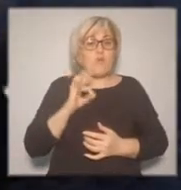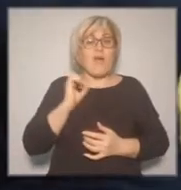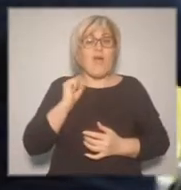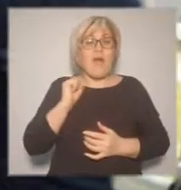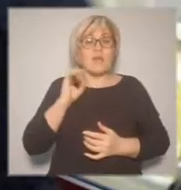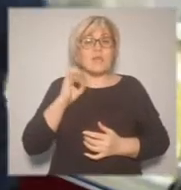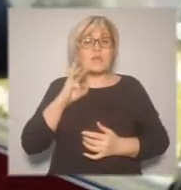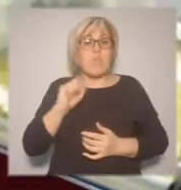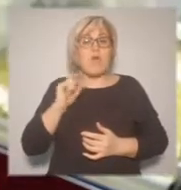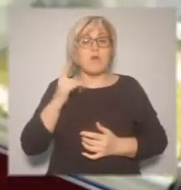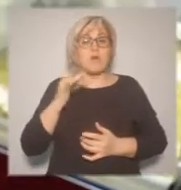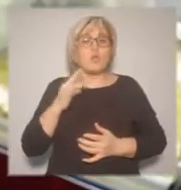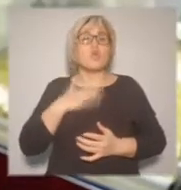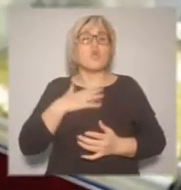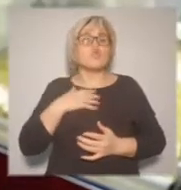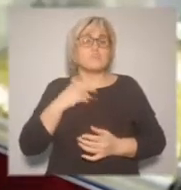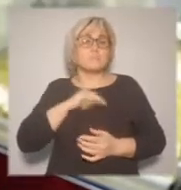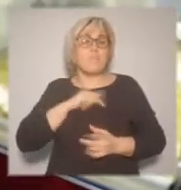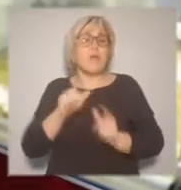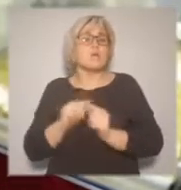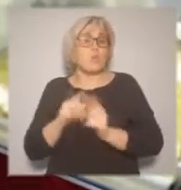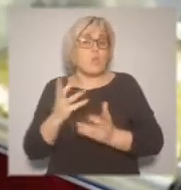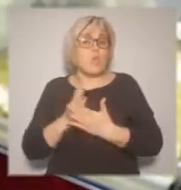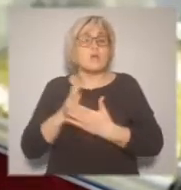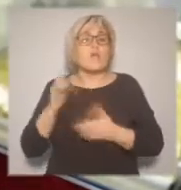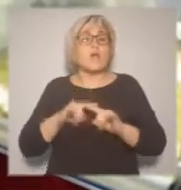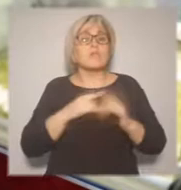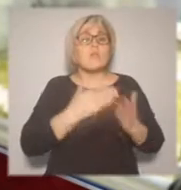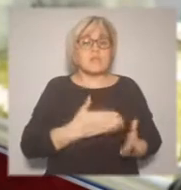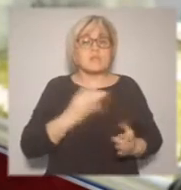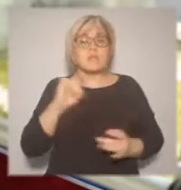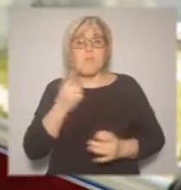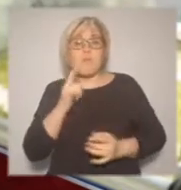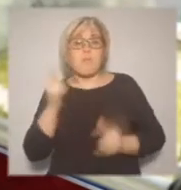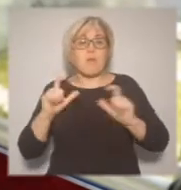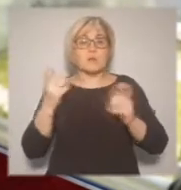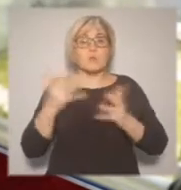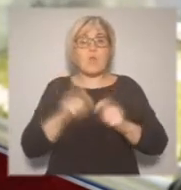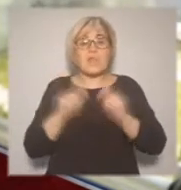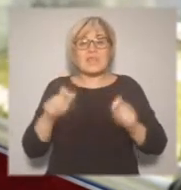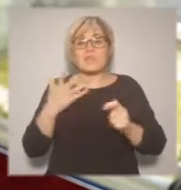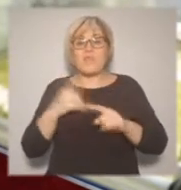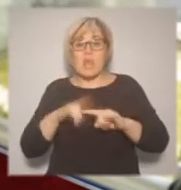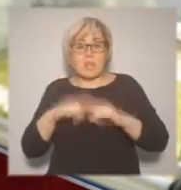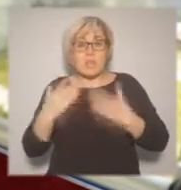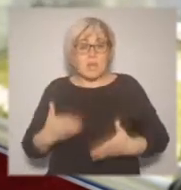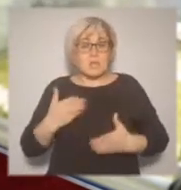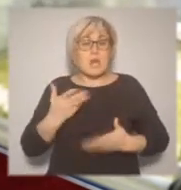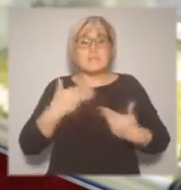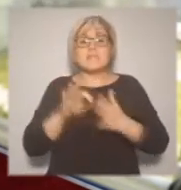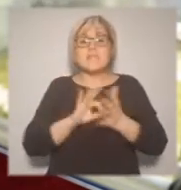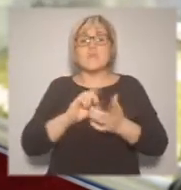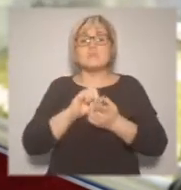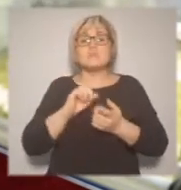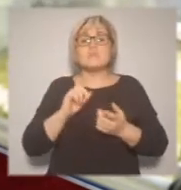Ханты-Мансийске. Первый магазин, который открылся, это в Ханты-Мансийске на колене 26. Мы сразу же стали с ними работать. И таким